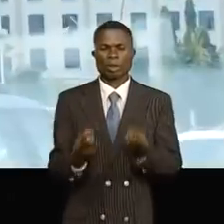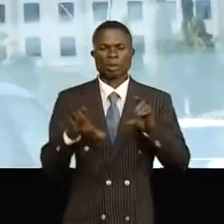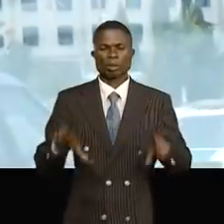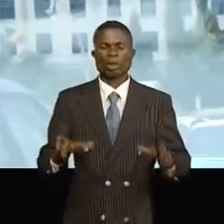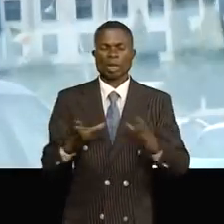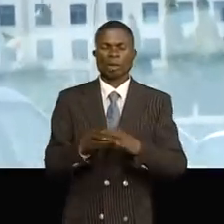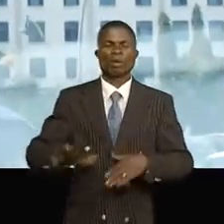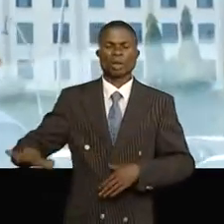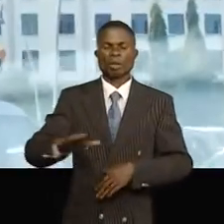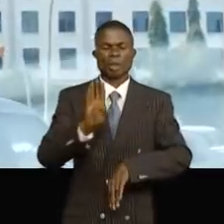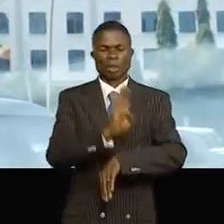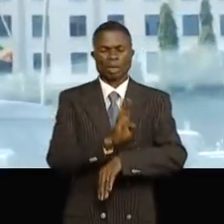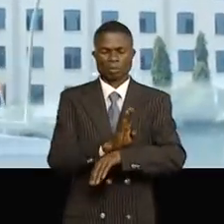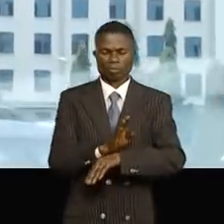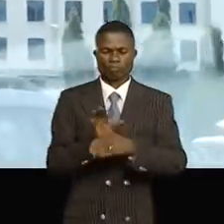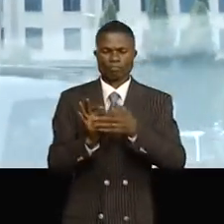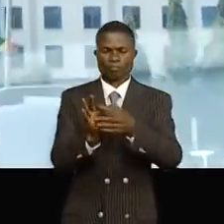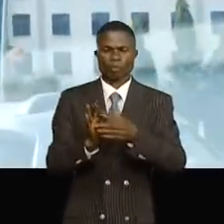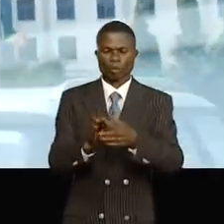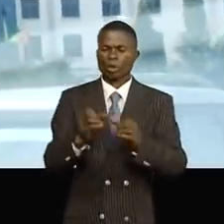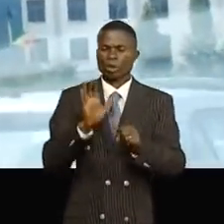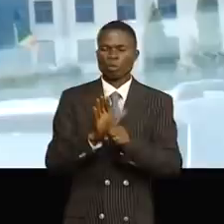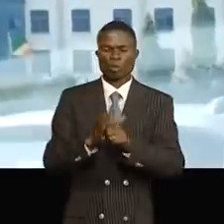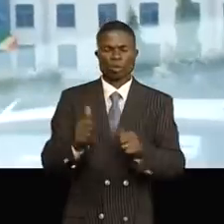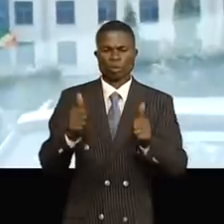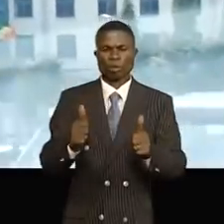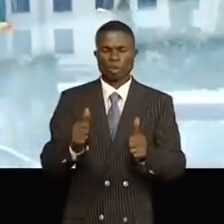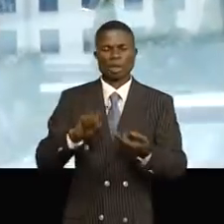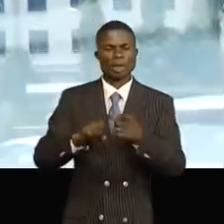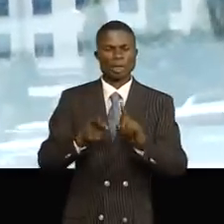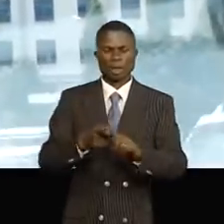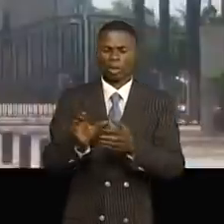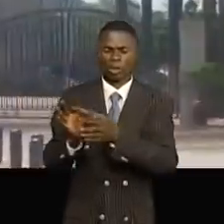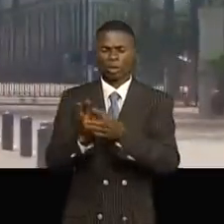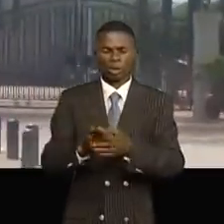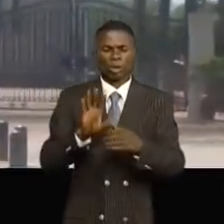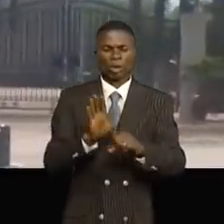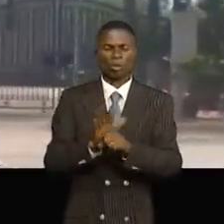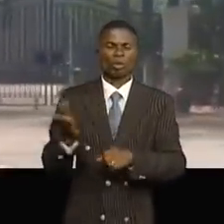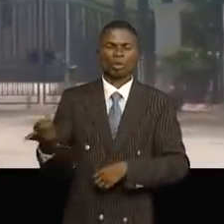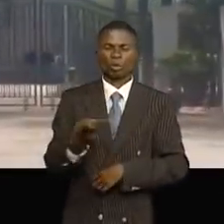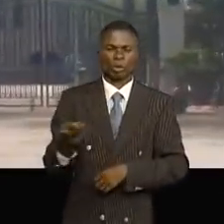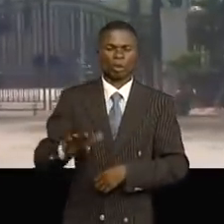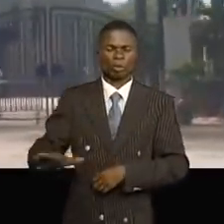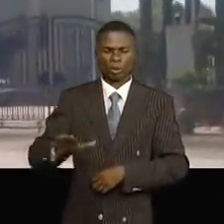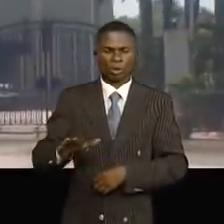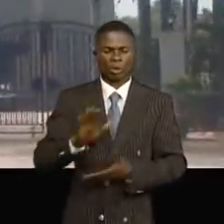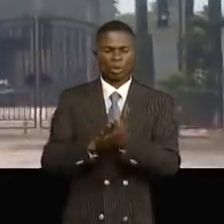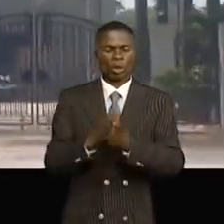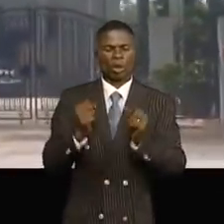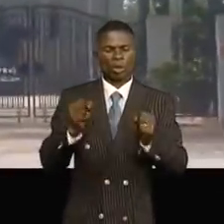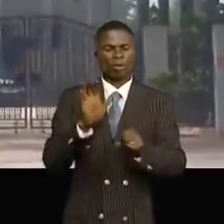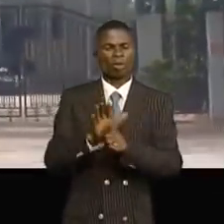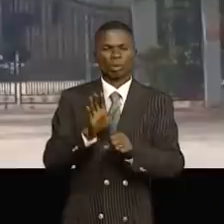République du Congo entretiennent d'excellentes relations séculaires, d'amitié et de coopérations bilatérales, qui se rédynamisent